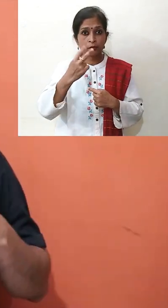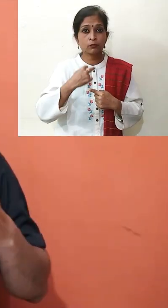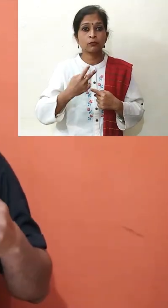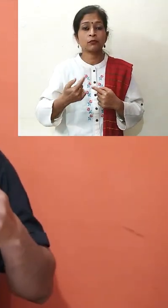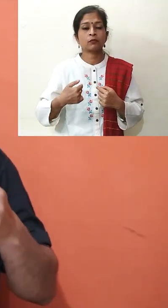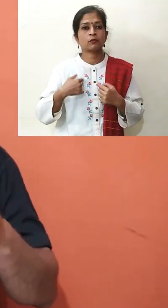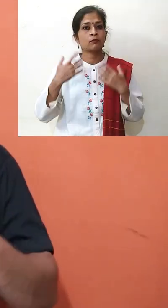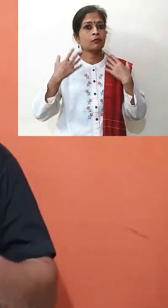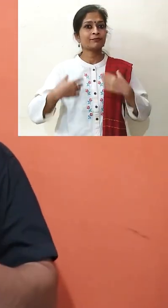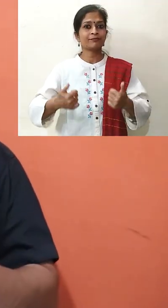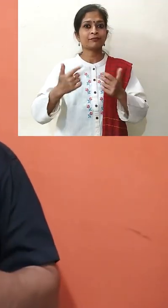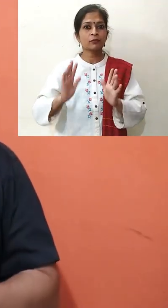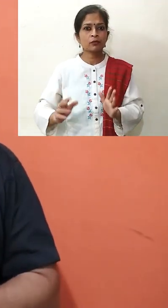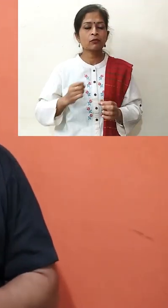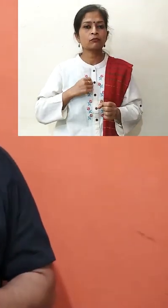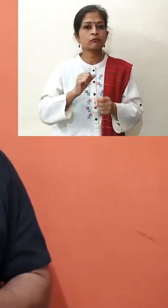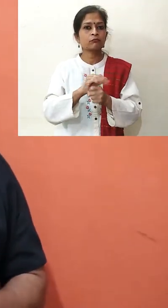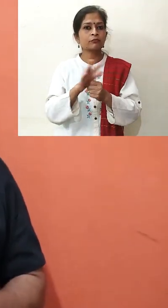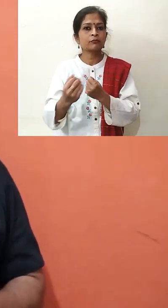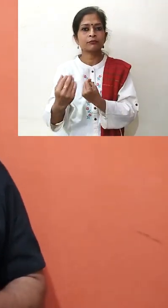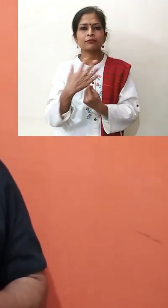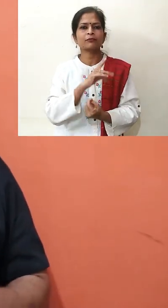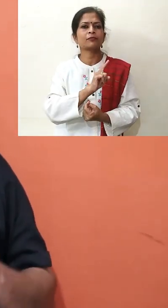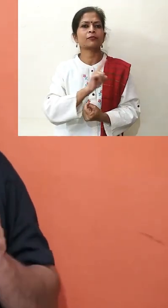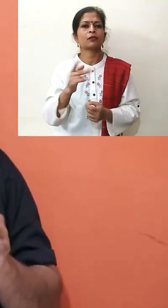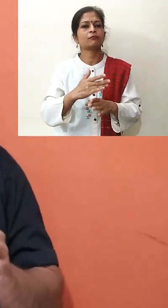हैं, उनको कोरोना वायरस का संक्रमित